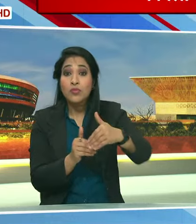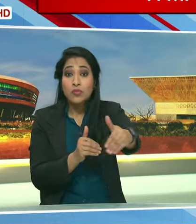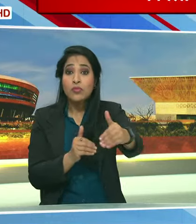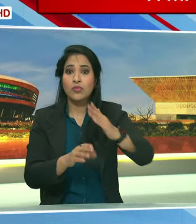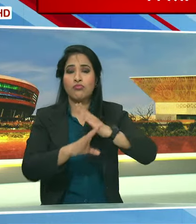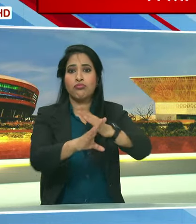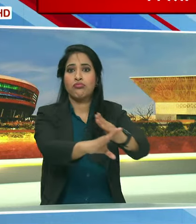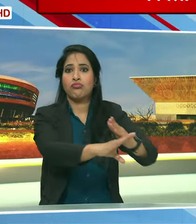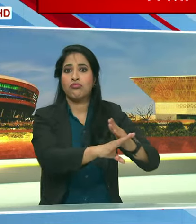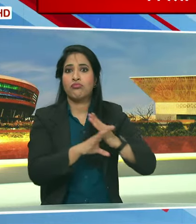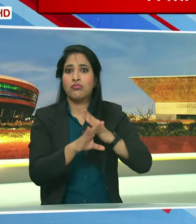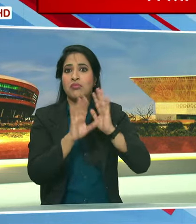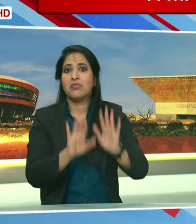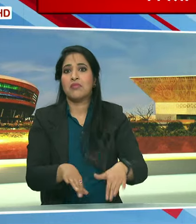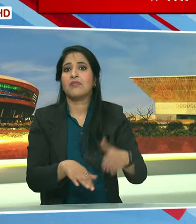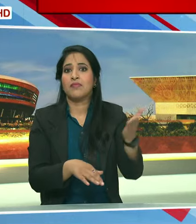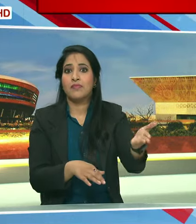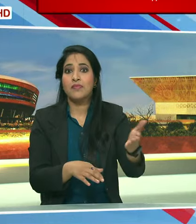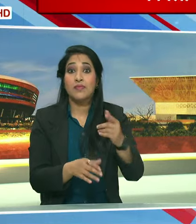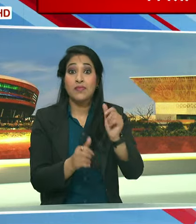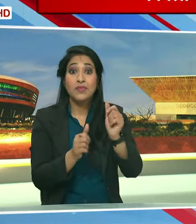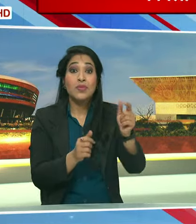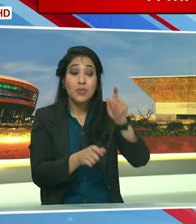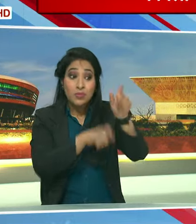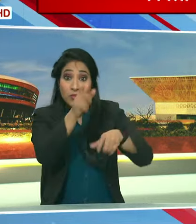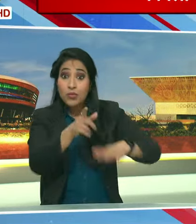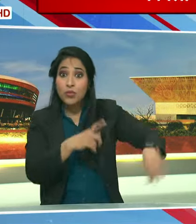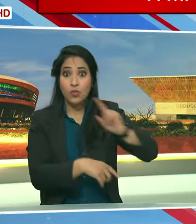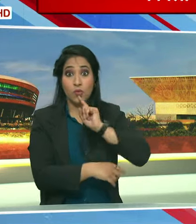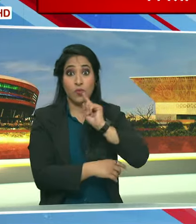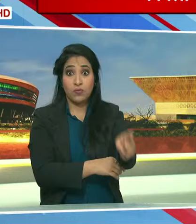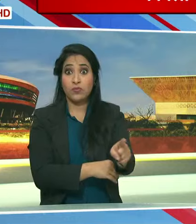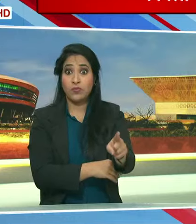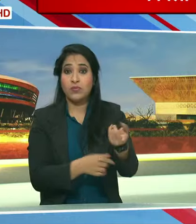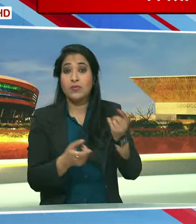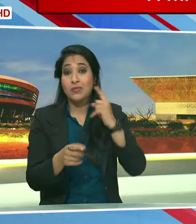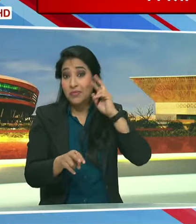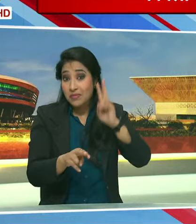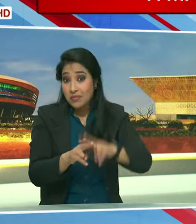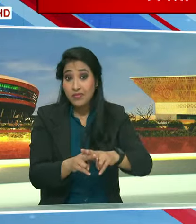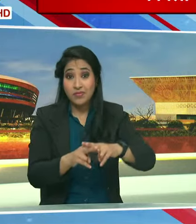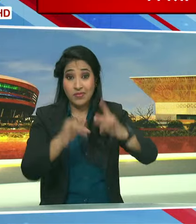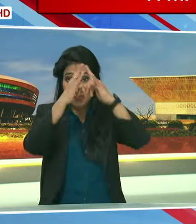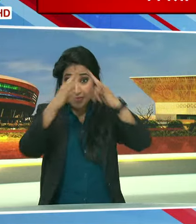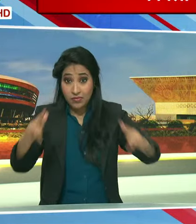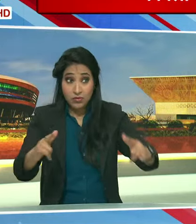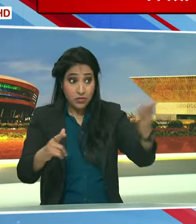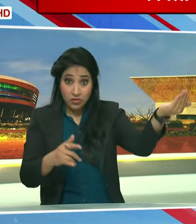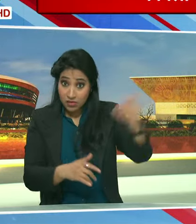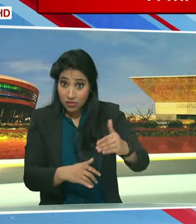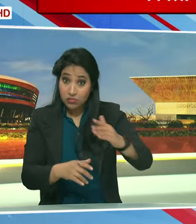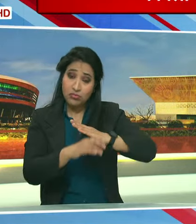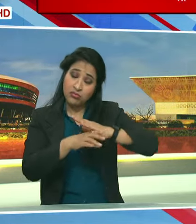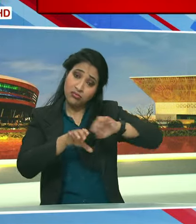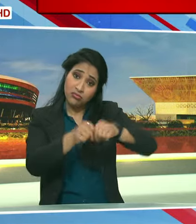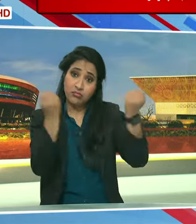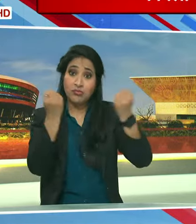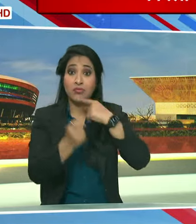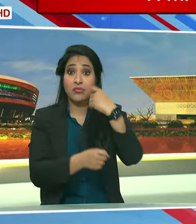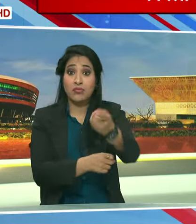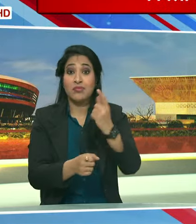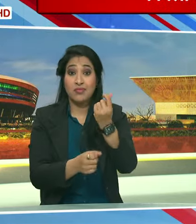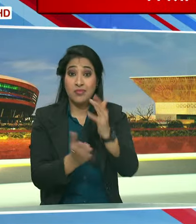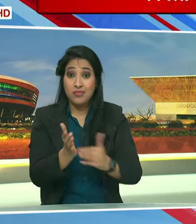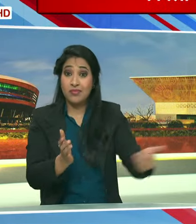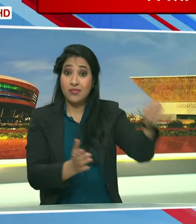करने से रोक रही है वो आयोजकों को धमकी दे रहे हैं कि वो पांडाल तोड़ देंगे विटमंत्री ने